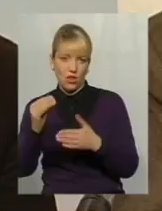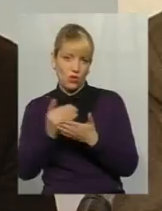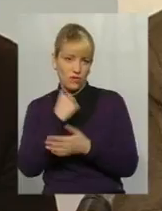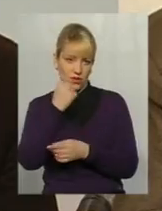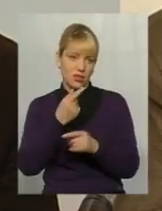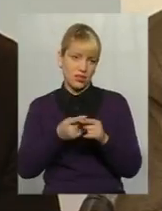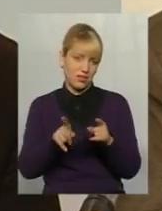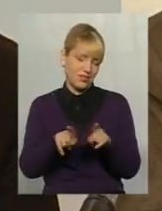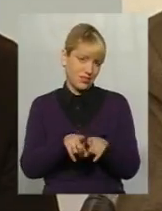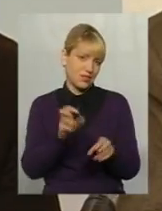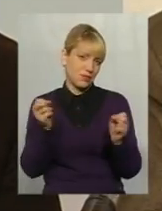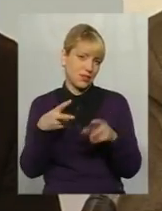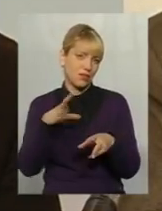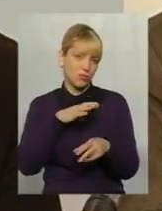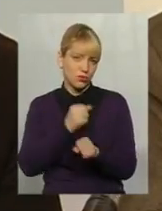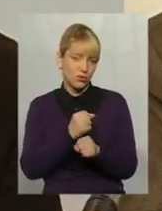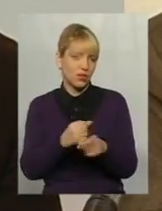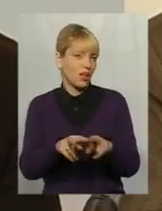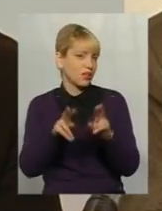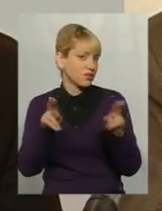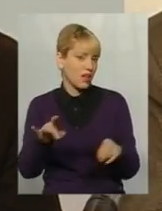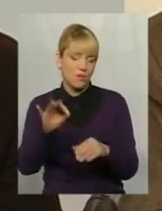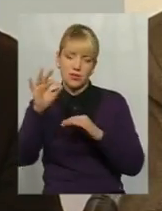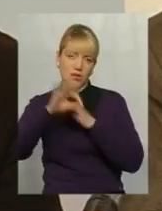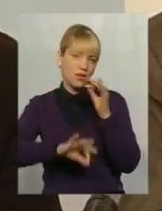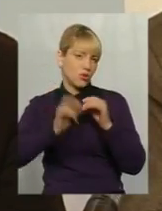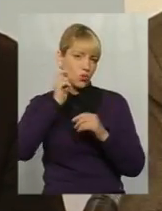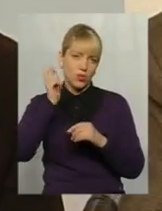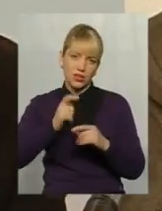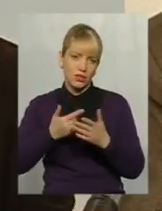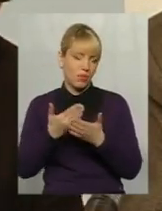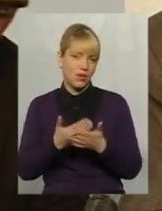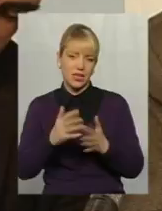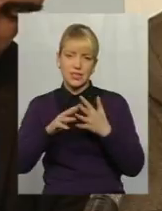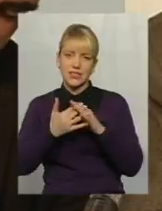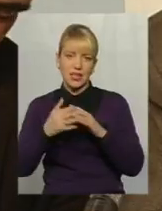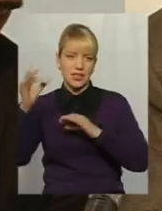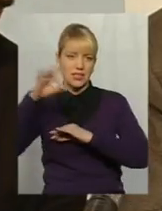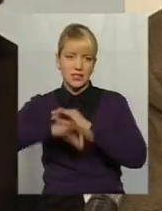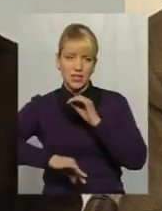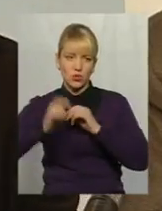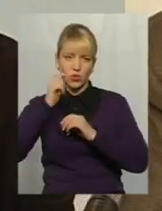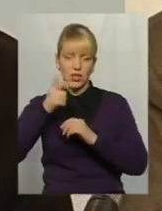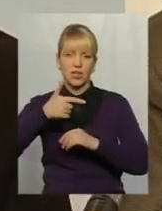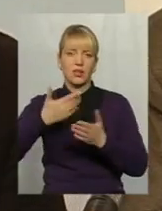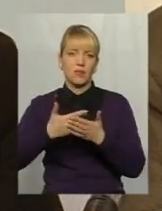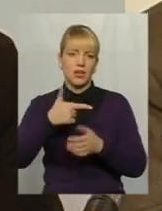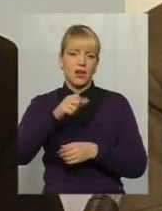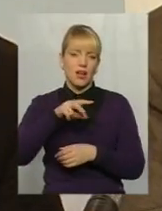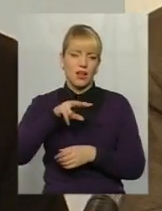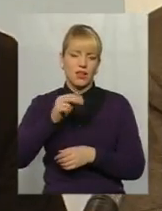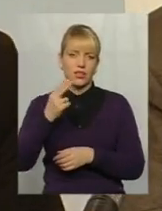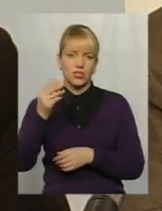мовити, недавно. Точно так само, як і на Західній Україні, у селах Західної України, Західного Коділля, Галичини і так далі. У мене є